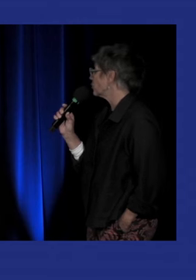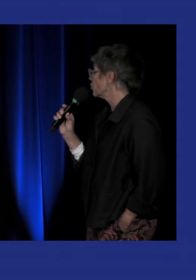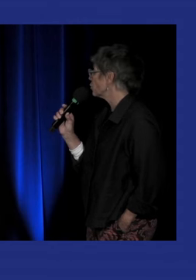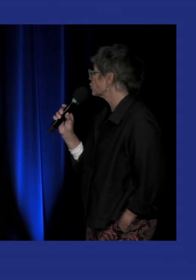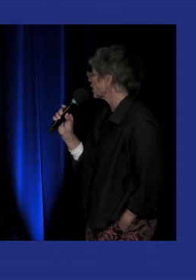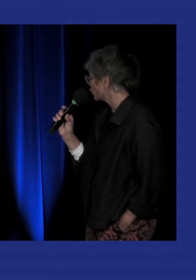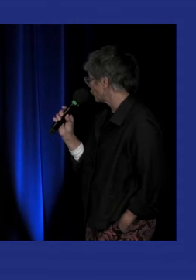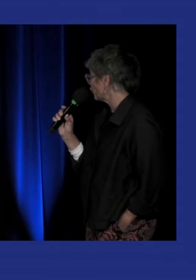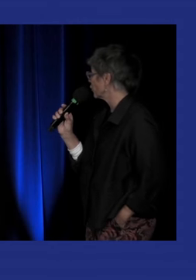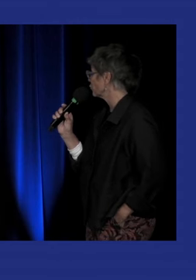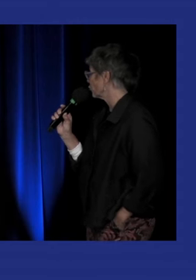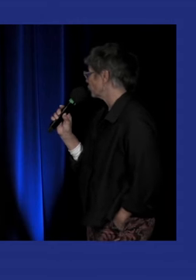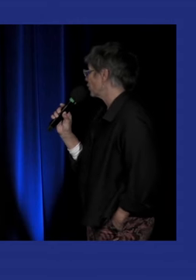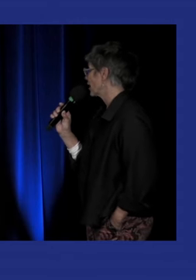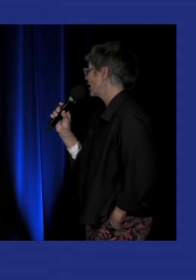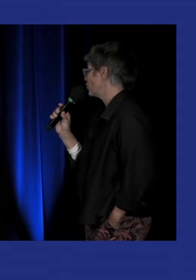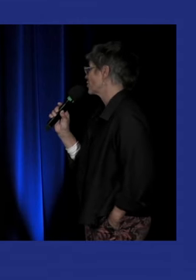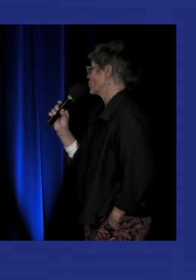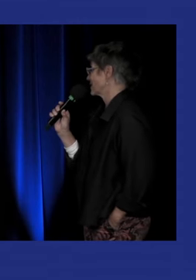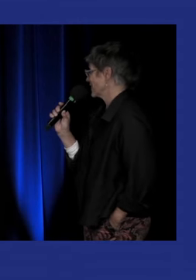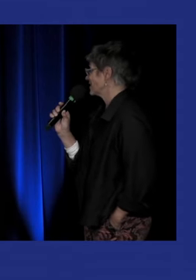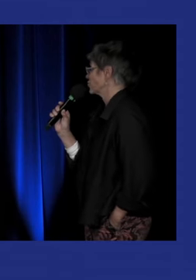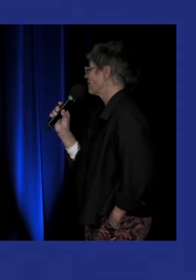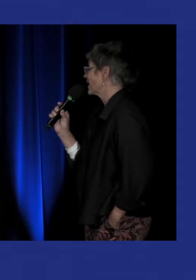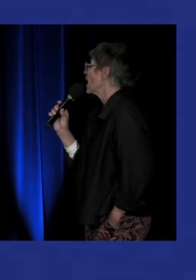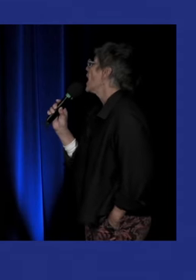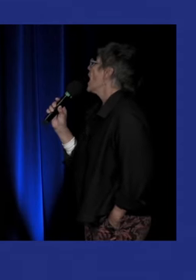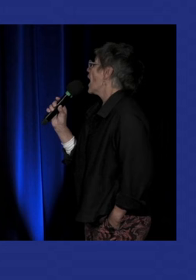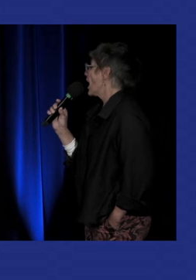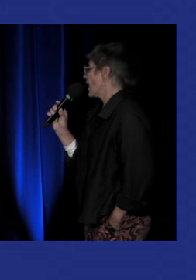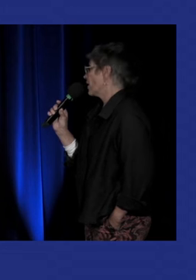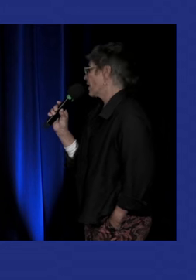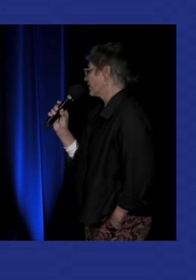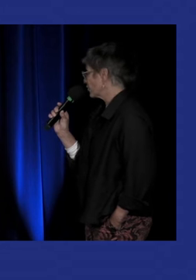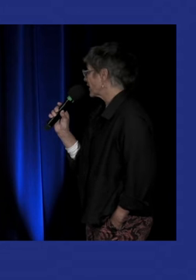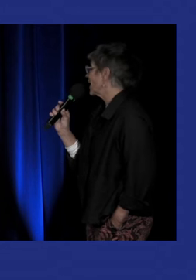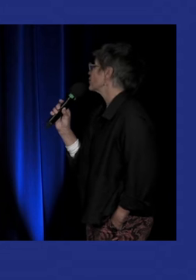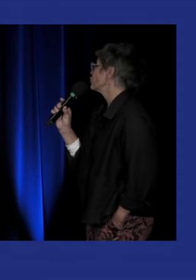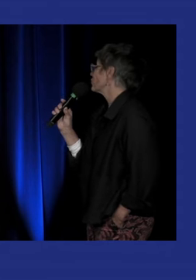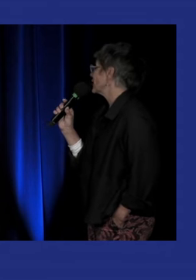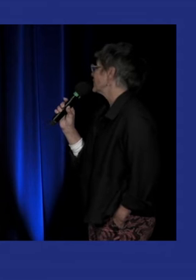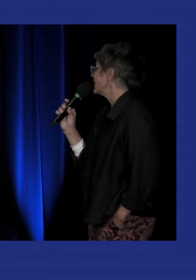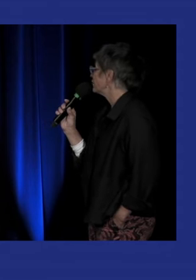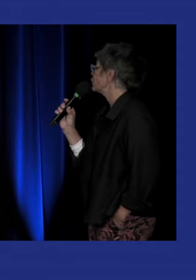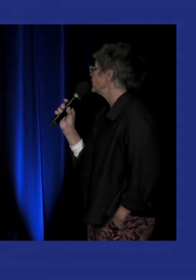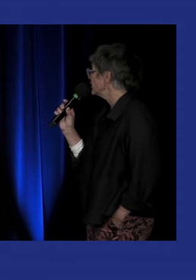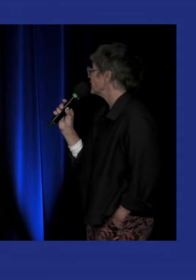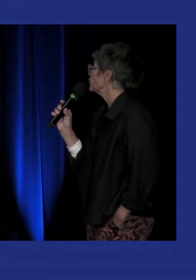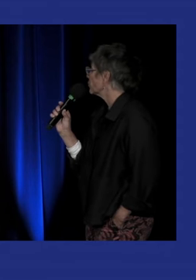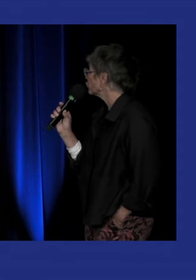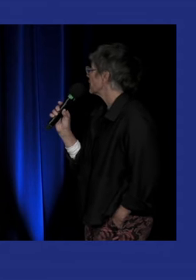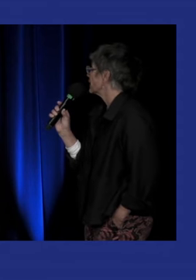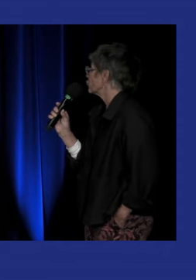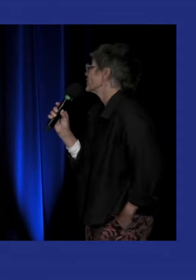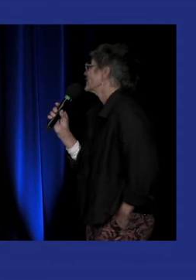et également chercheur, anthropologue à l'EHESS. Et je travaille avec Andrea sur le thème des dev studies